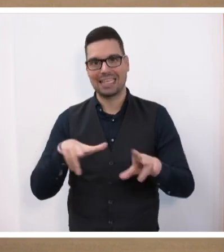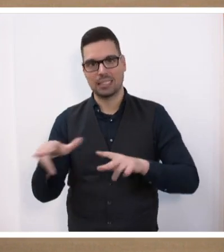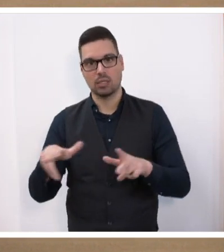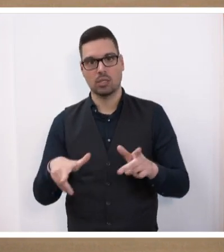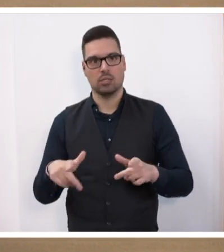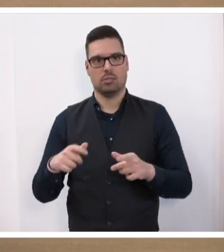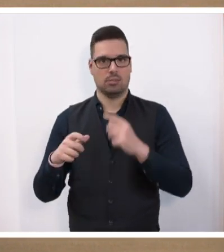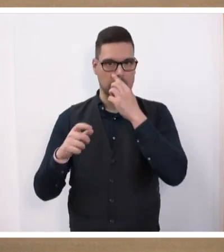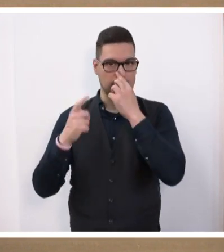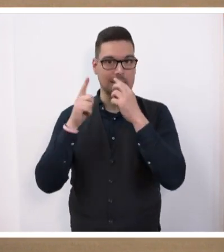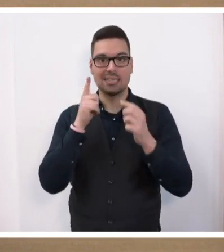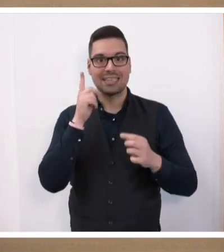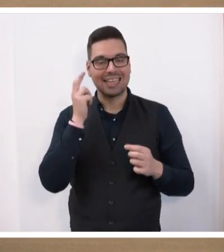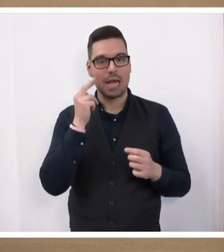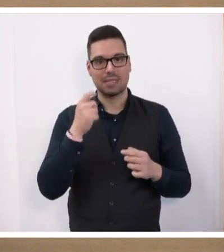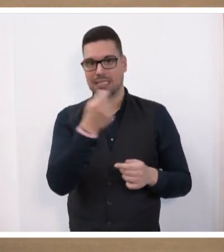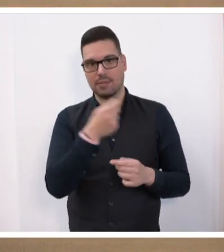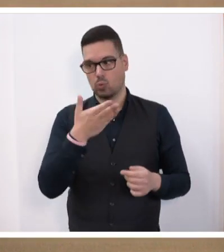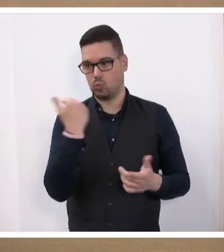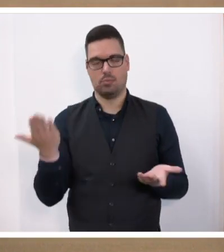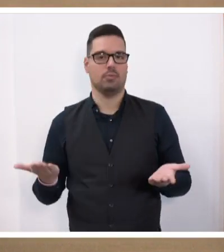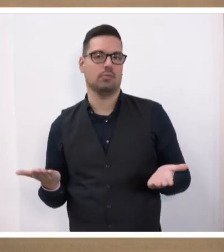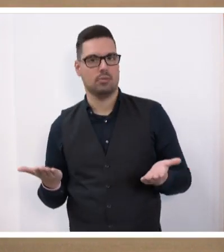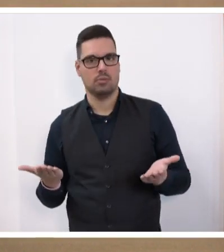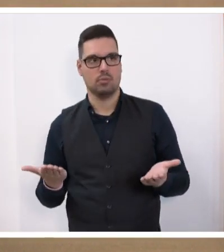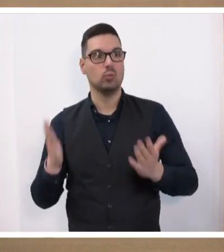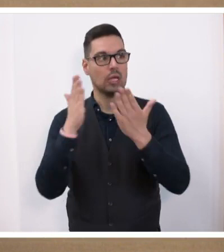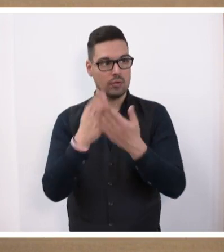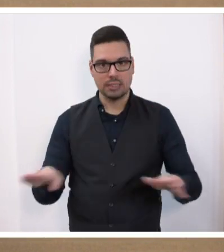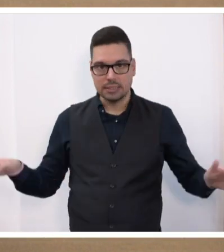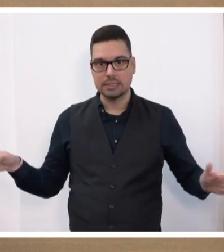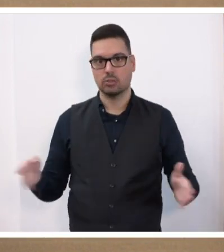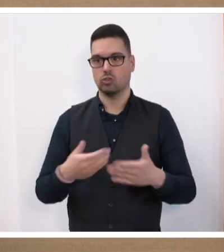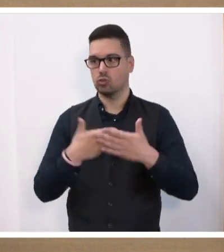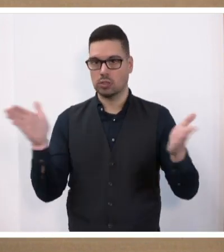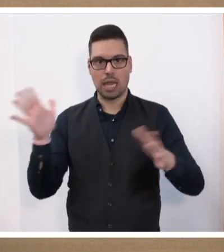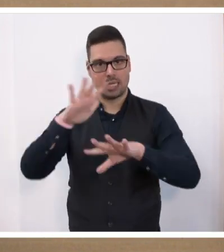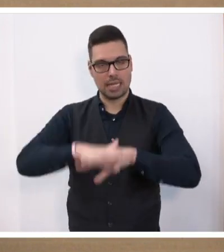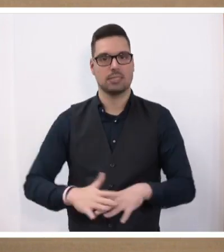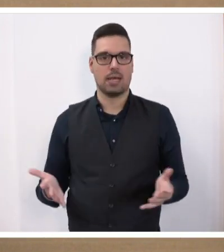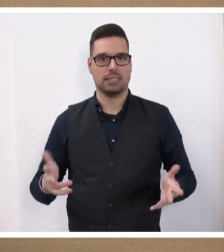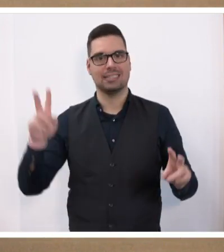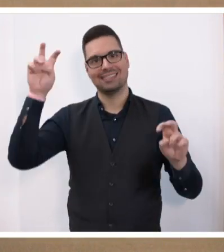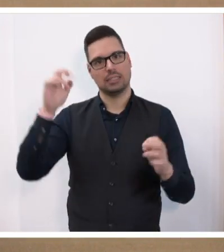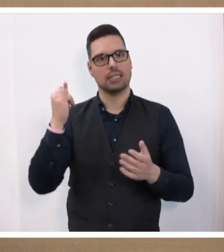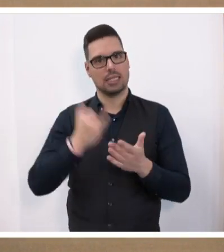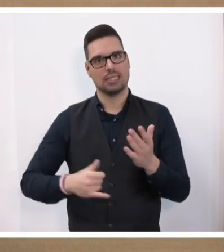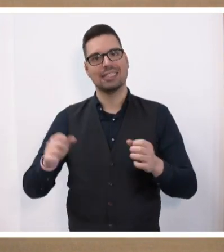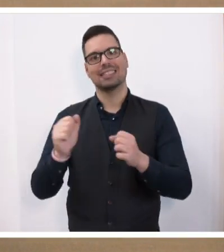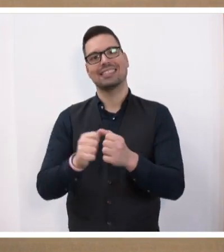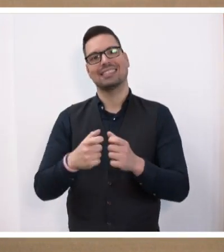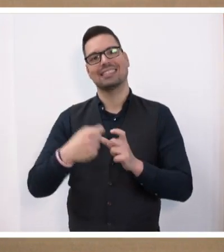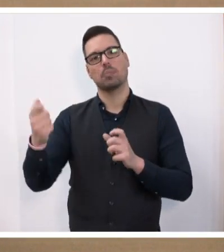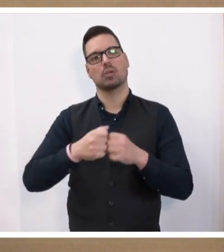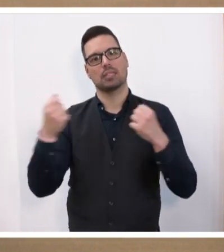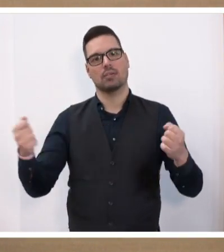Investor seinen Namen nicht genannt hat. Es müssen schließlich die Fakten auf den Tisch. Zitat Ende. Das ist ein Zitat aus der Zerbrücker Zeitung von der